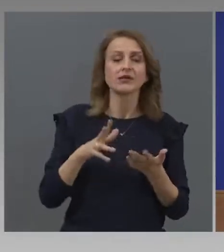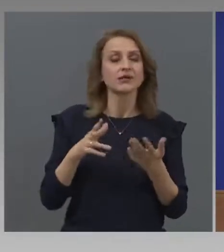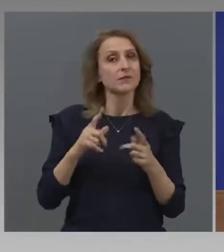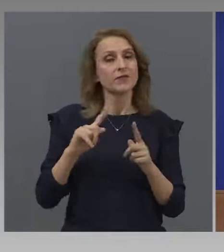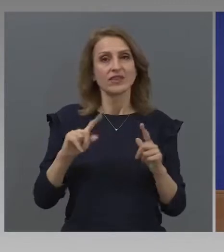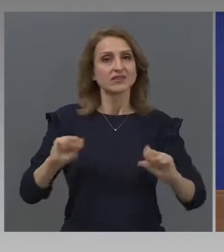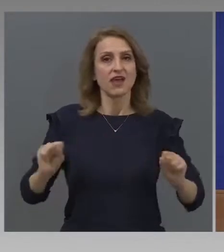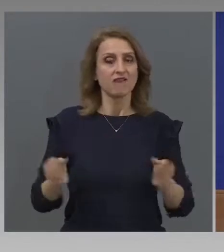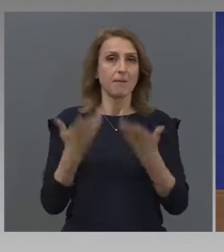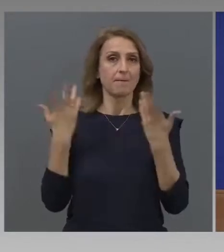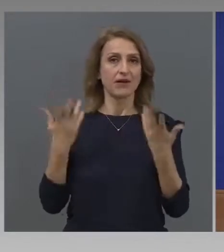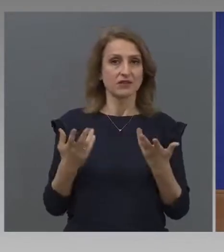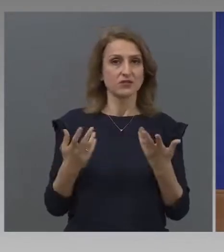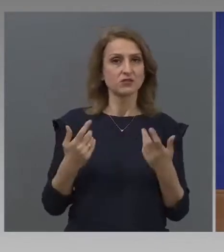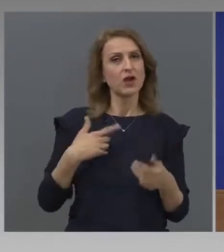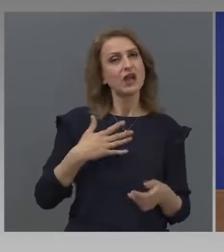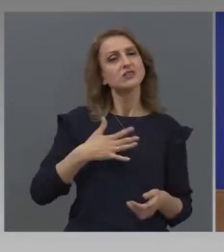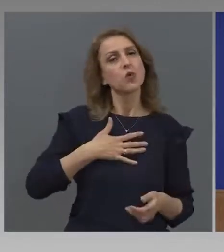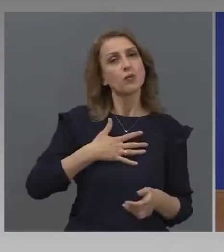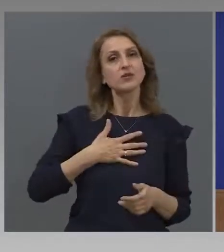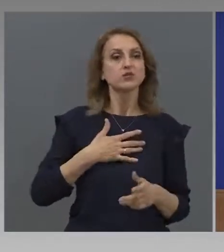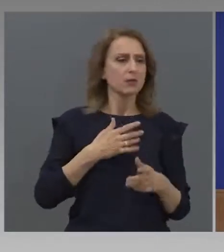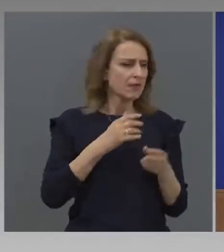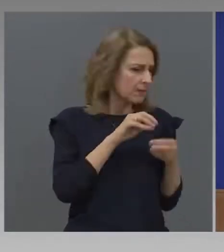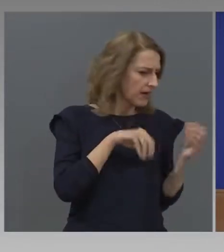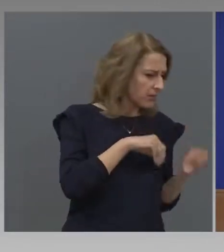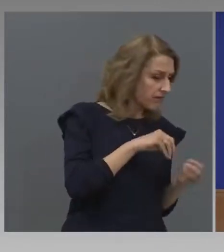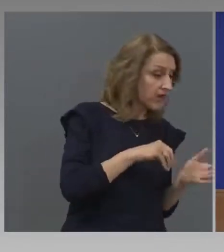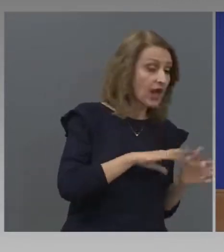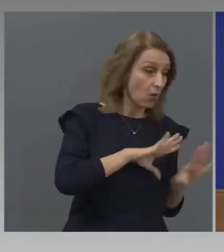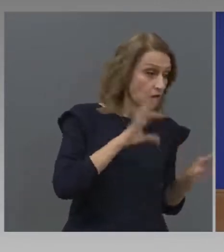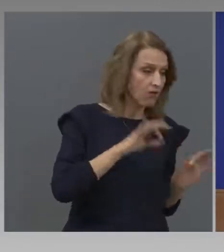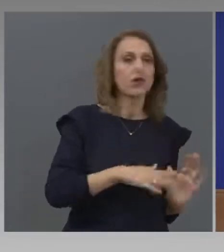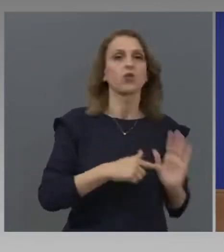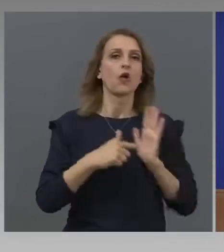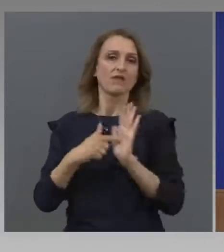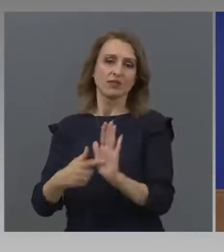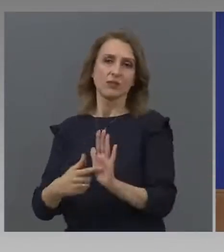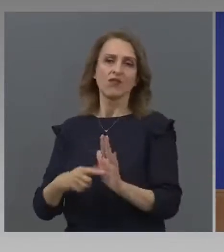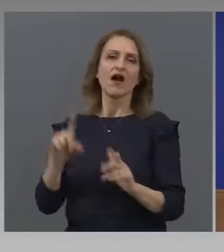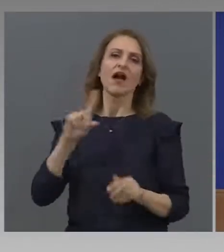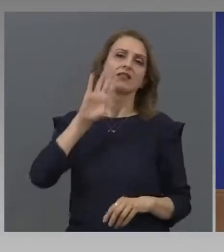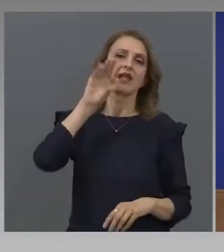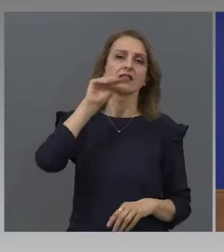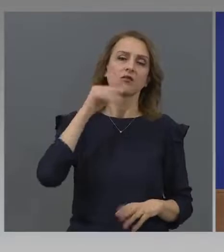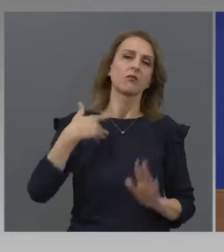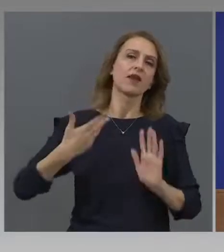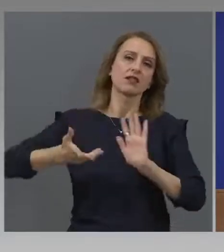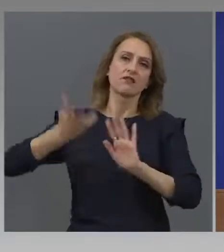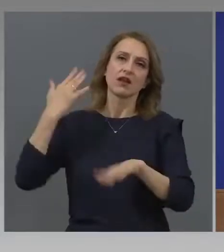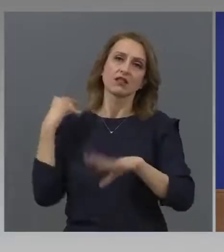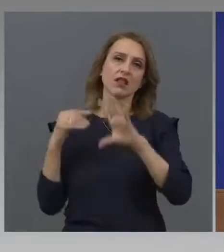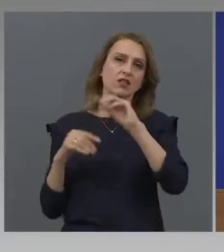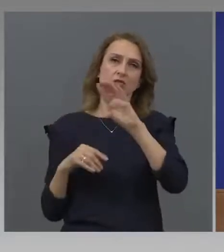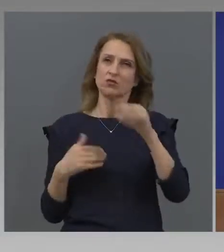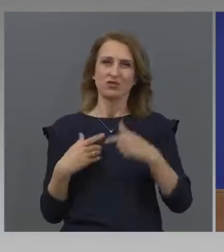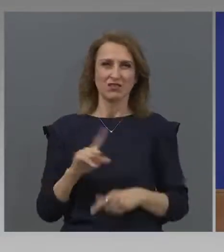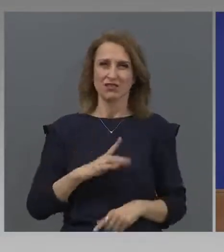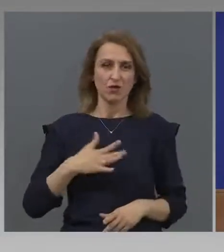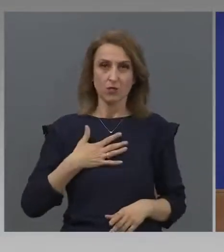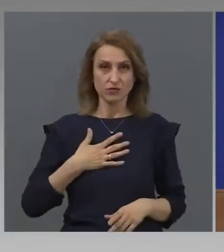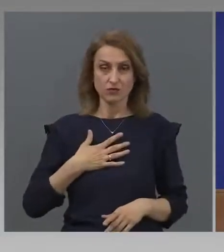Аз обичам да покажа нещо, когато е готово. Не обичам предварително да говоря. Така че